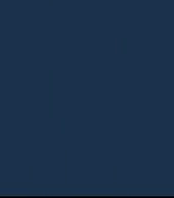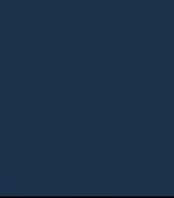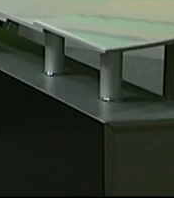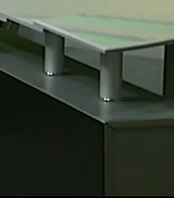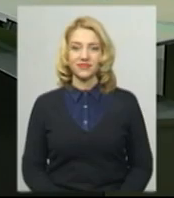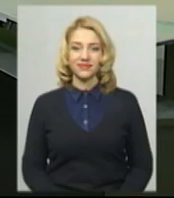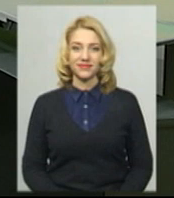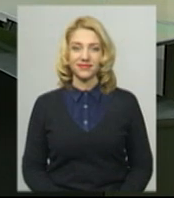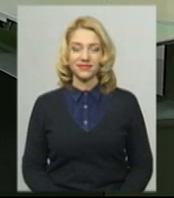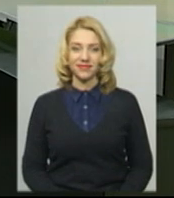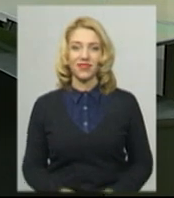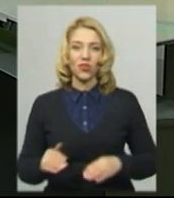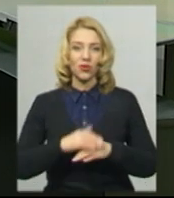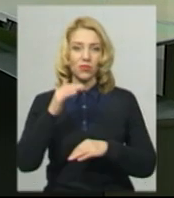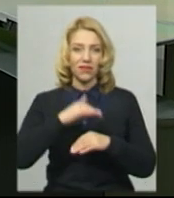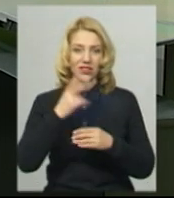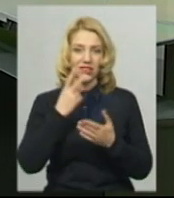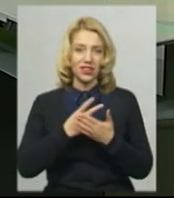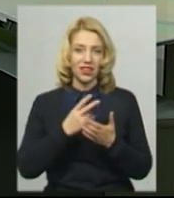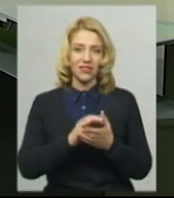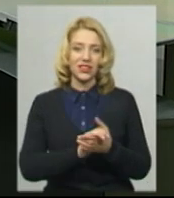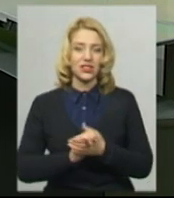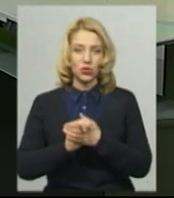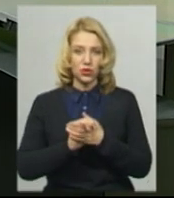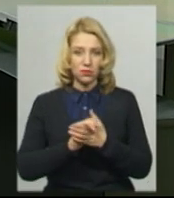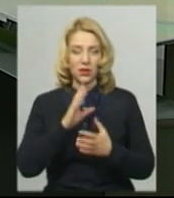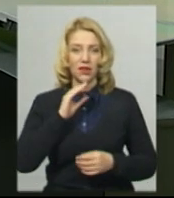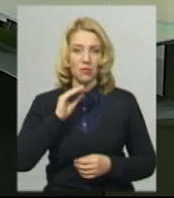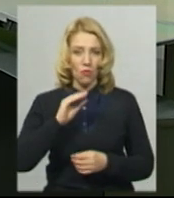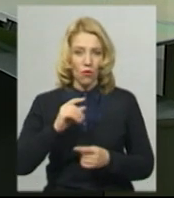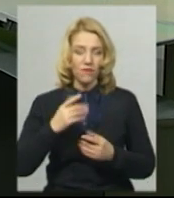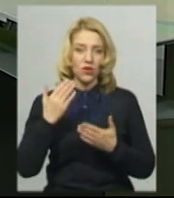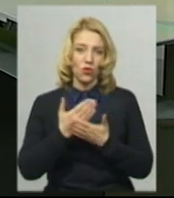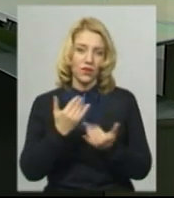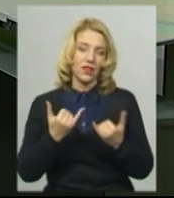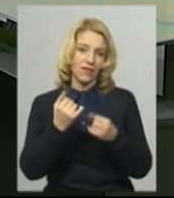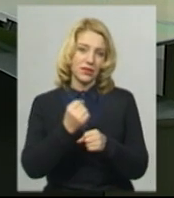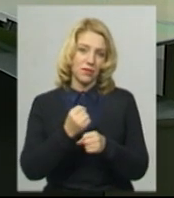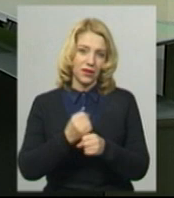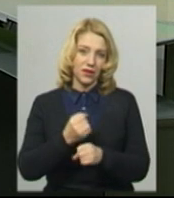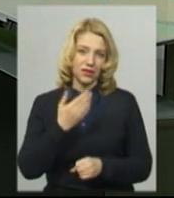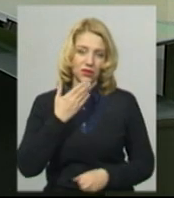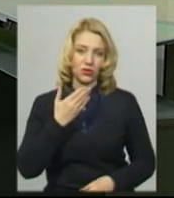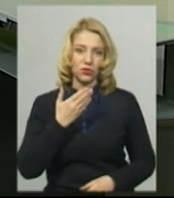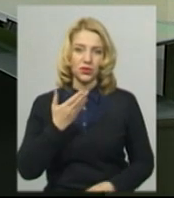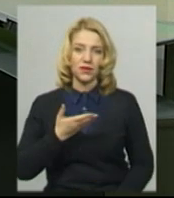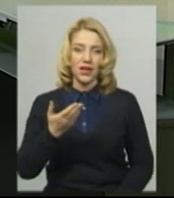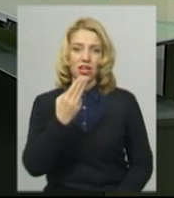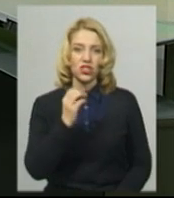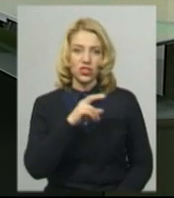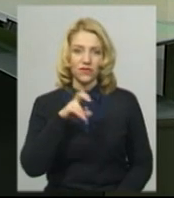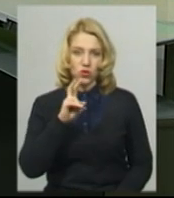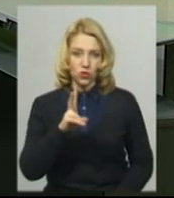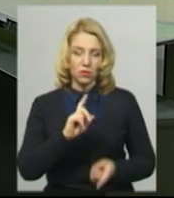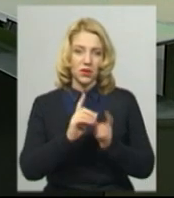Музика Доброго вечора, в ефірі Суспільного мовника новини. У студії для вас працює ведуча Катерина Шевчук, на жест умову перекладає